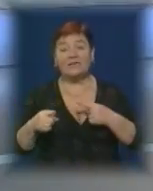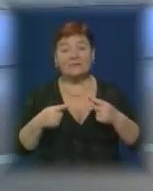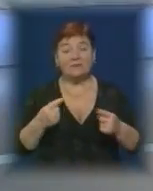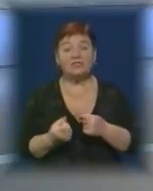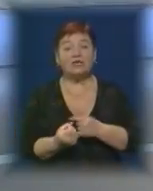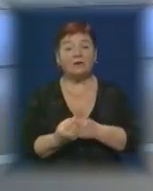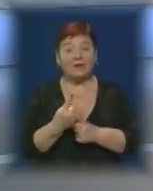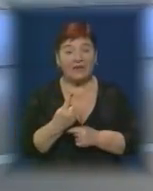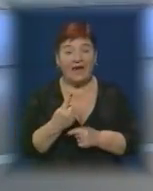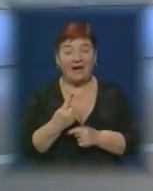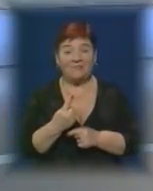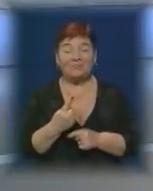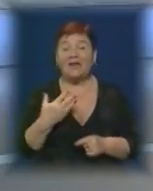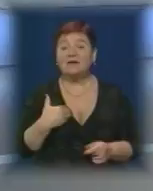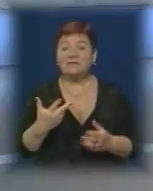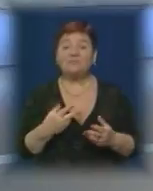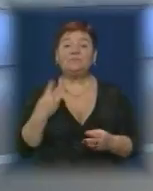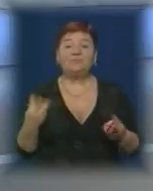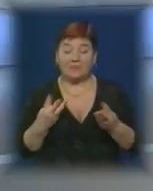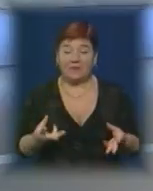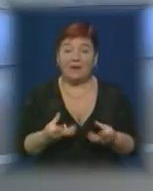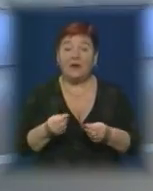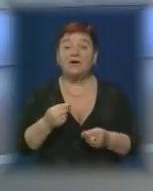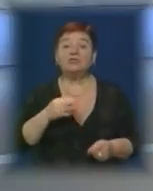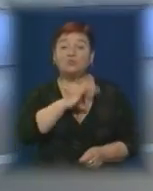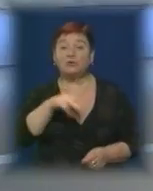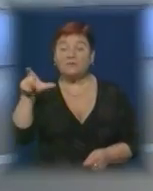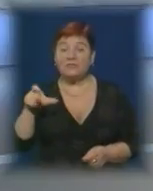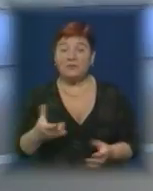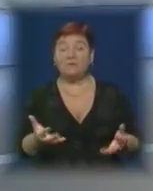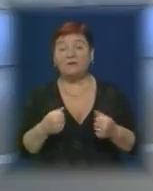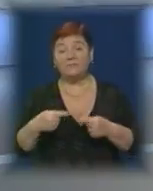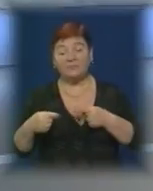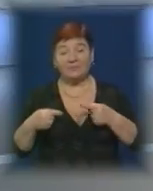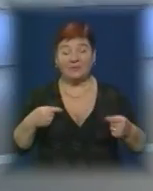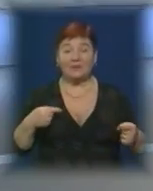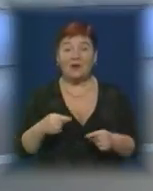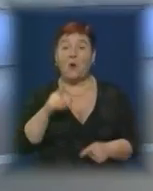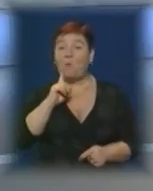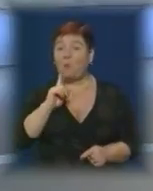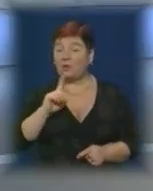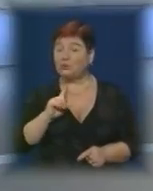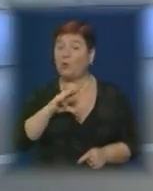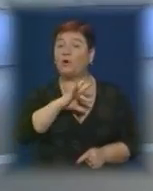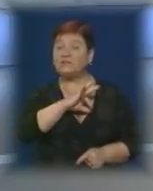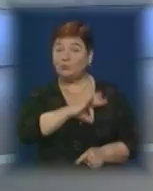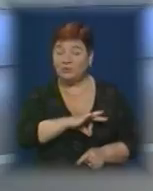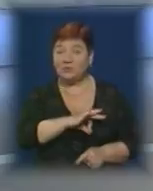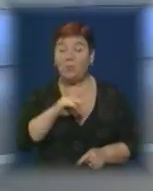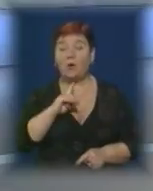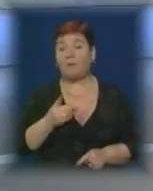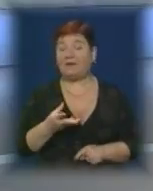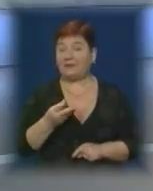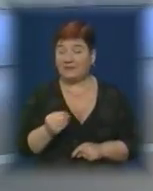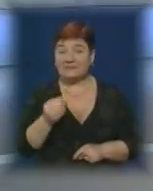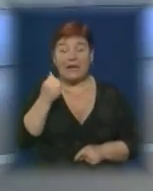джерела видобутку. Спалюючи одинакову кількість газу, споживачі отримують від нього різну ефективність. Поки що користувачі платитимуть по-старому,